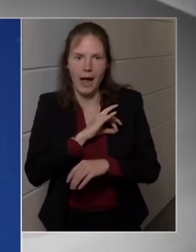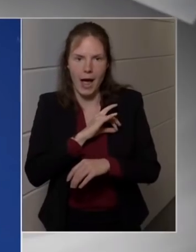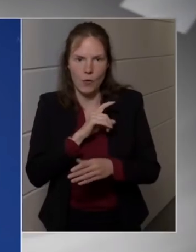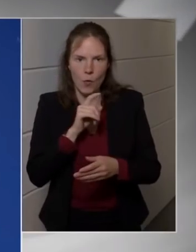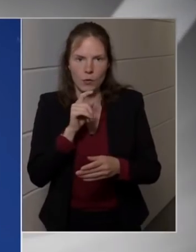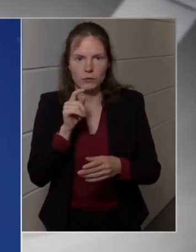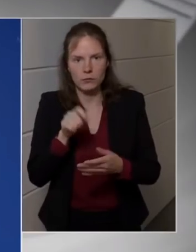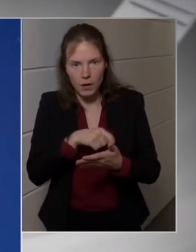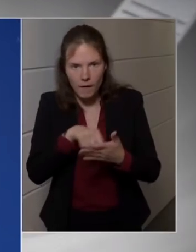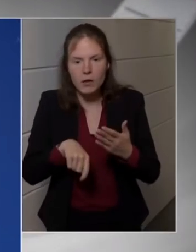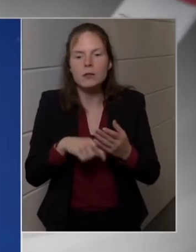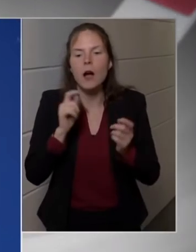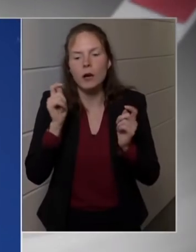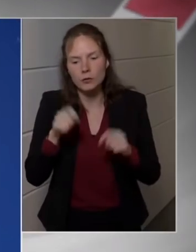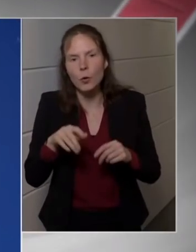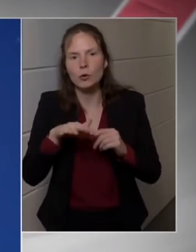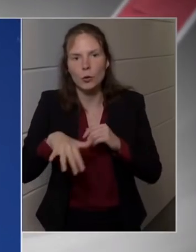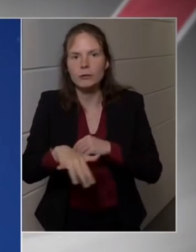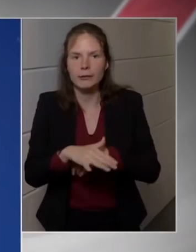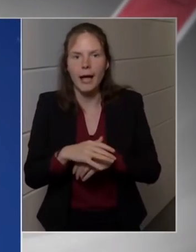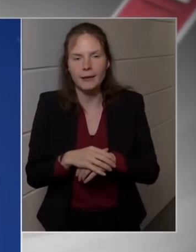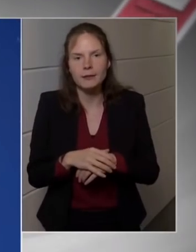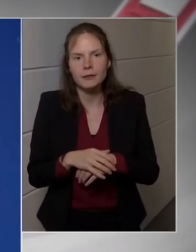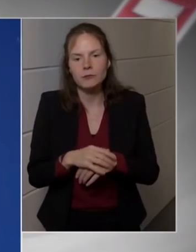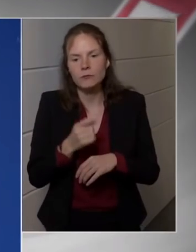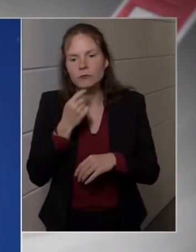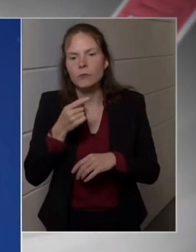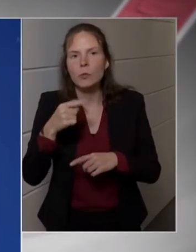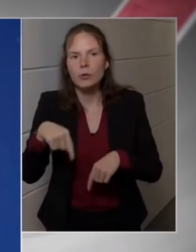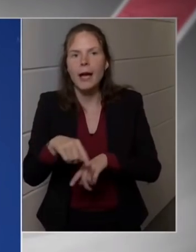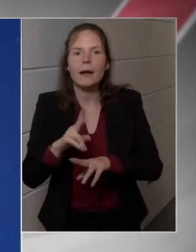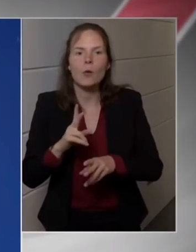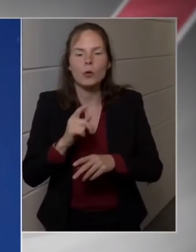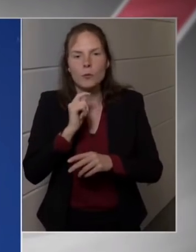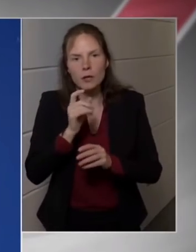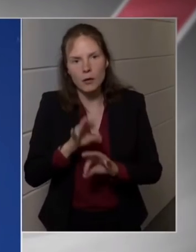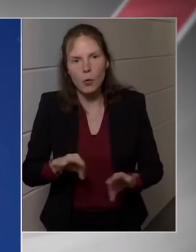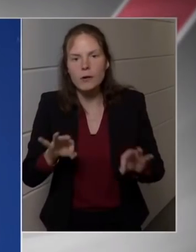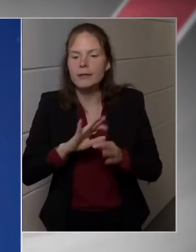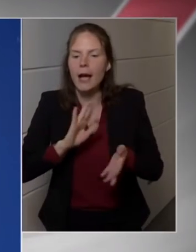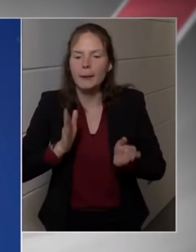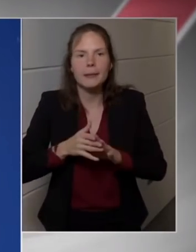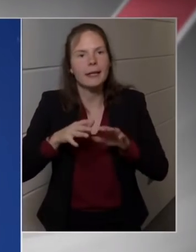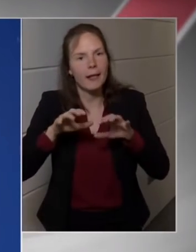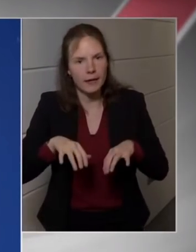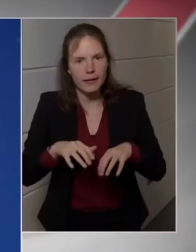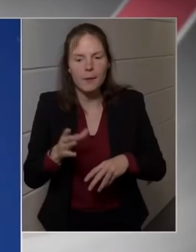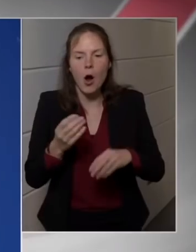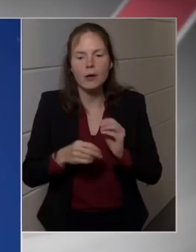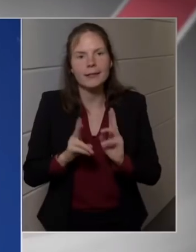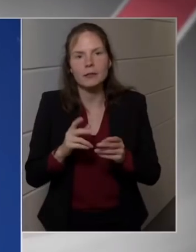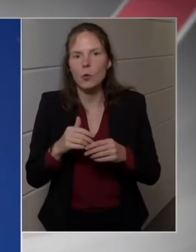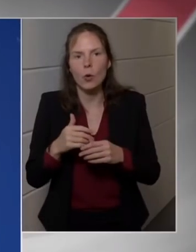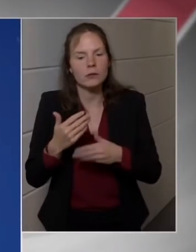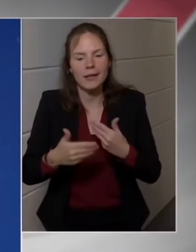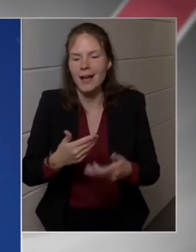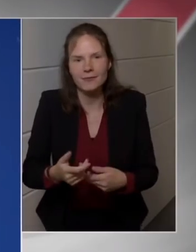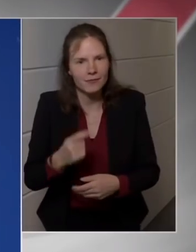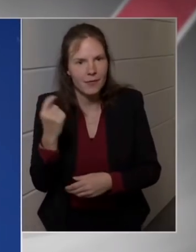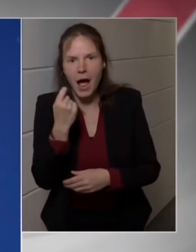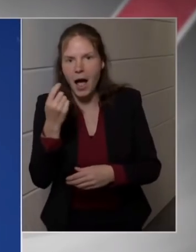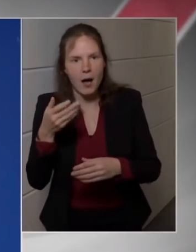inkább szakorította a bajokat. Ennek ismeretében szavaztak április harmadikán a magyar választópolgárok, ennek